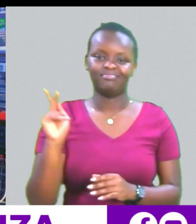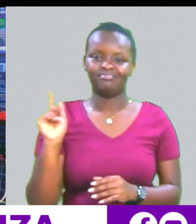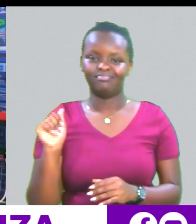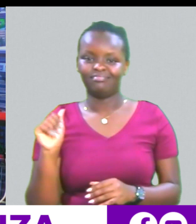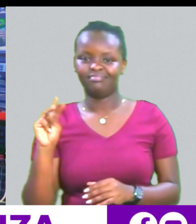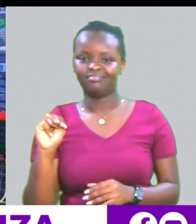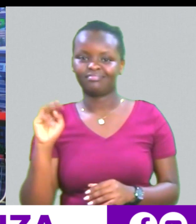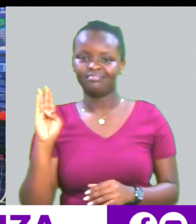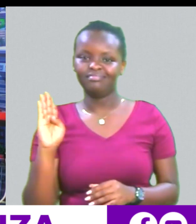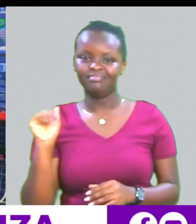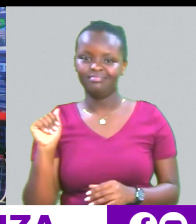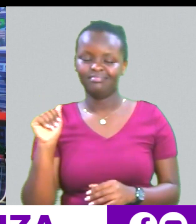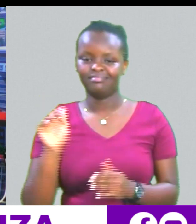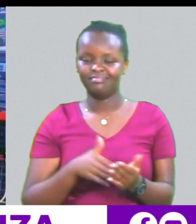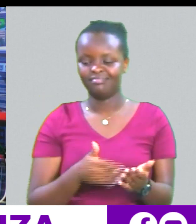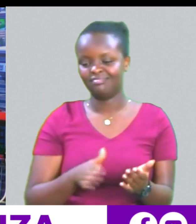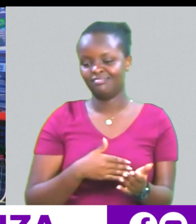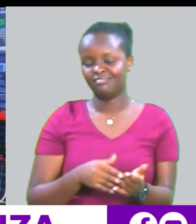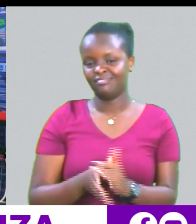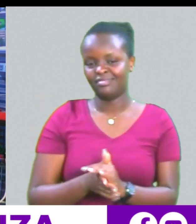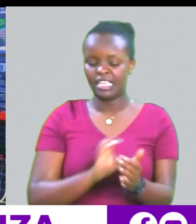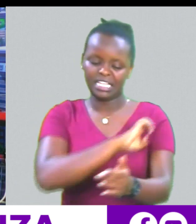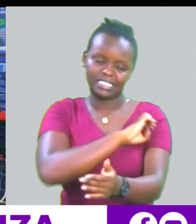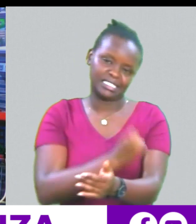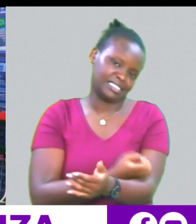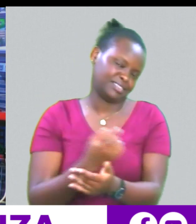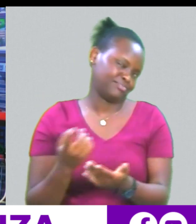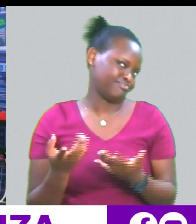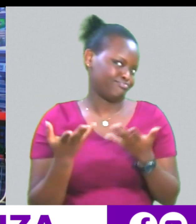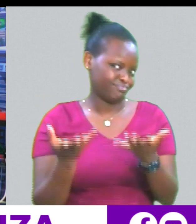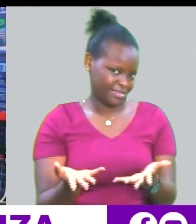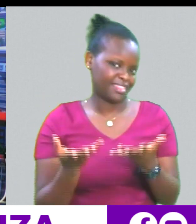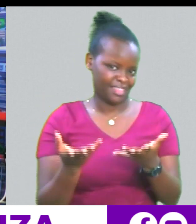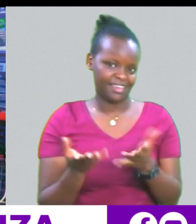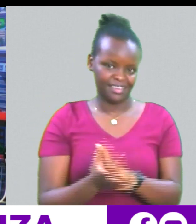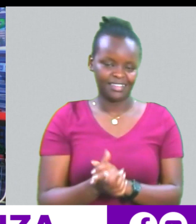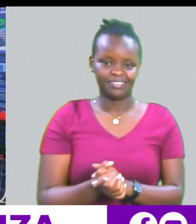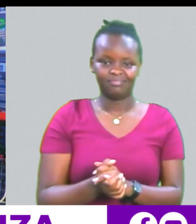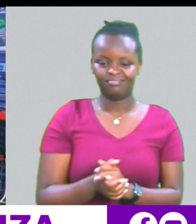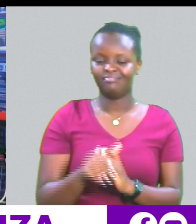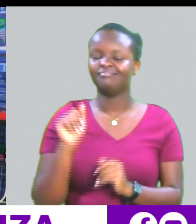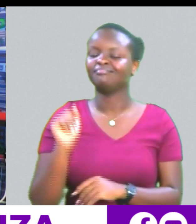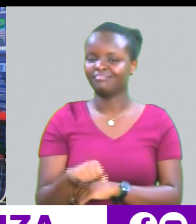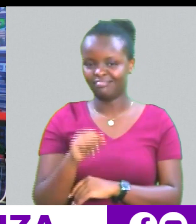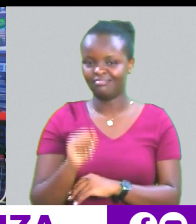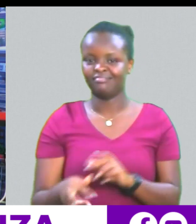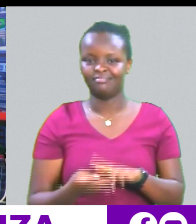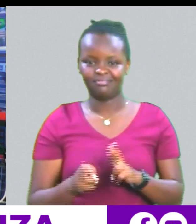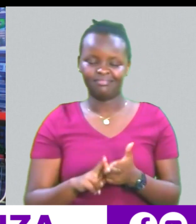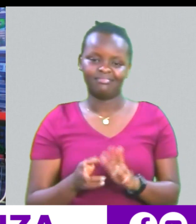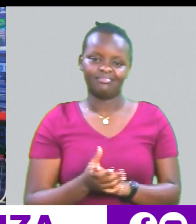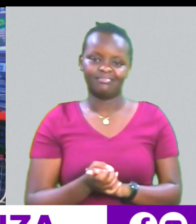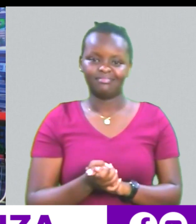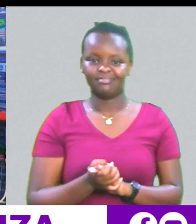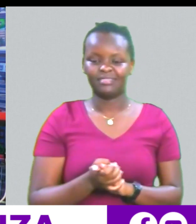Kuna vile iyo kitaba Hai kuna a certain vibe ukisikia tu amekaekatuwa waka music kwa like oh yeah hataka